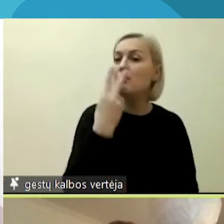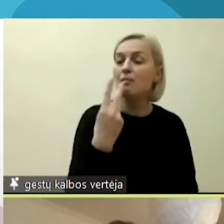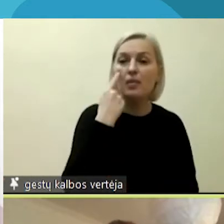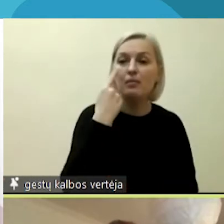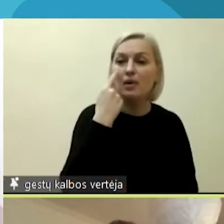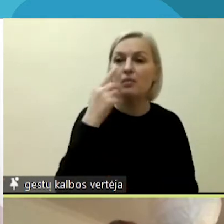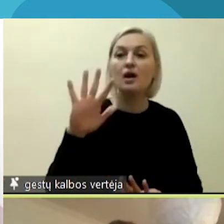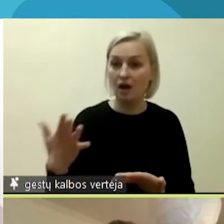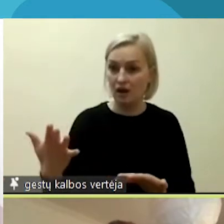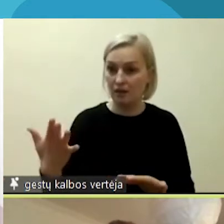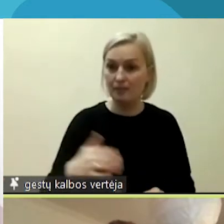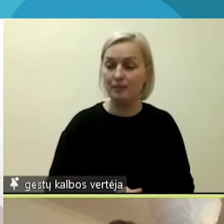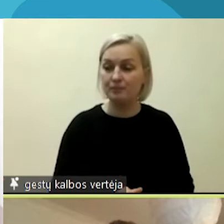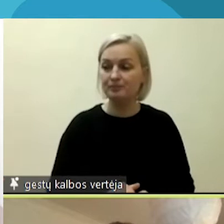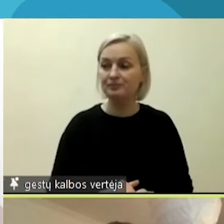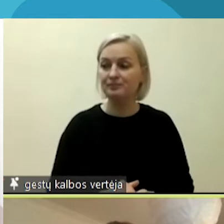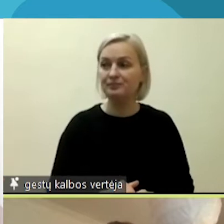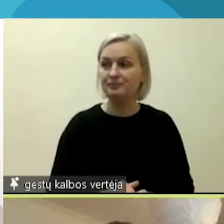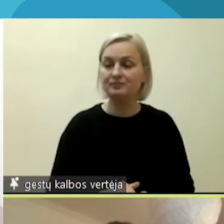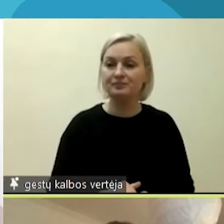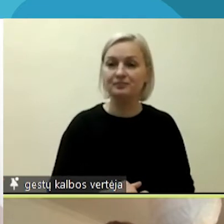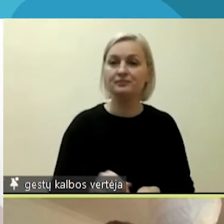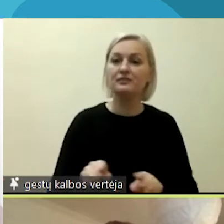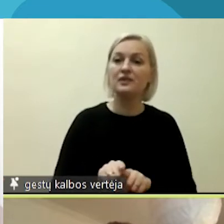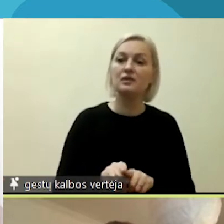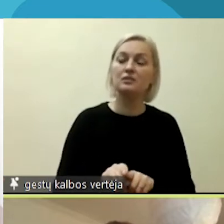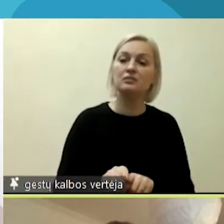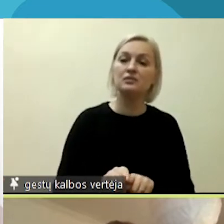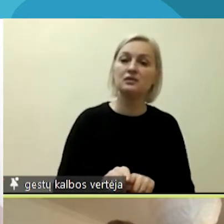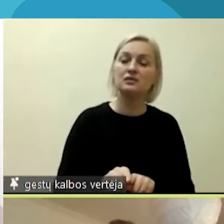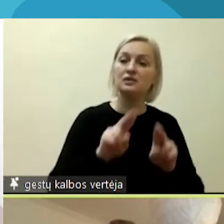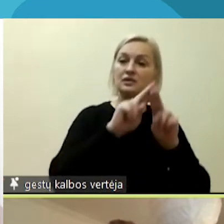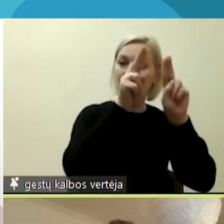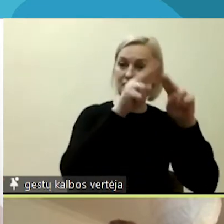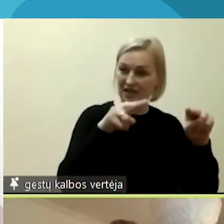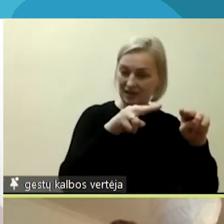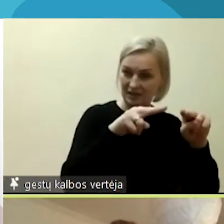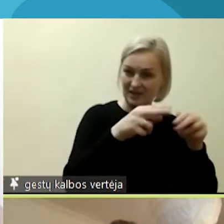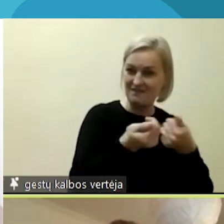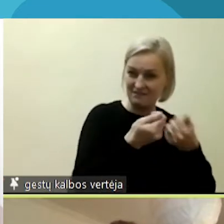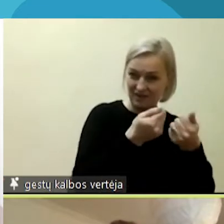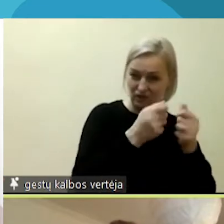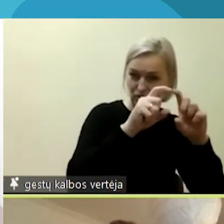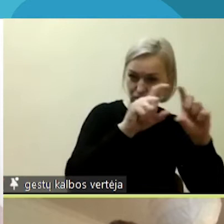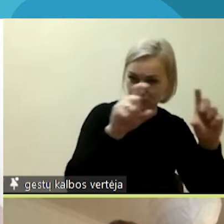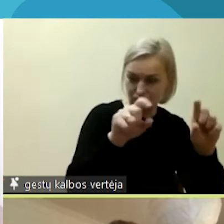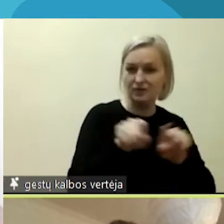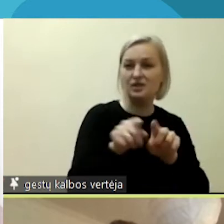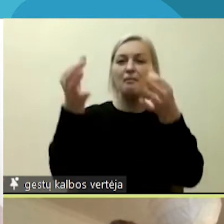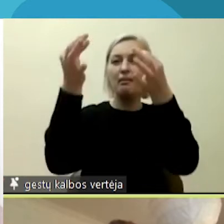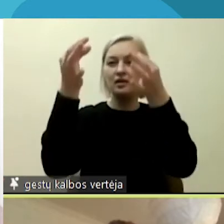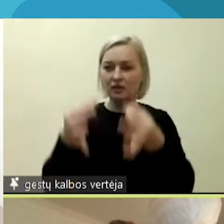bendravimą su nacionalinėmis valdžios institucijomis, teisingumo,